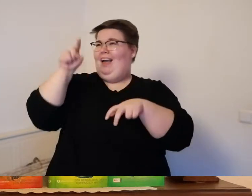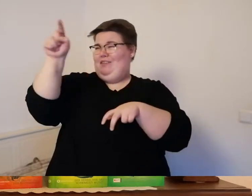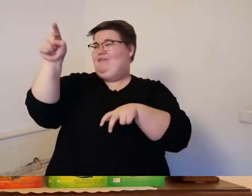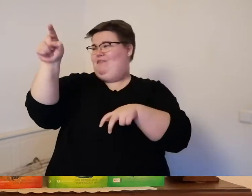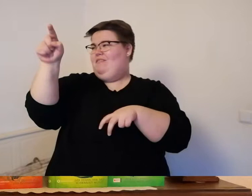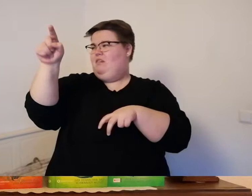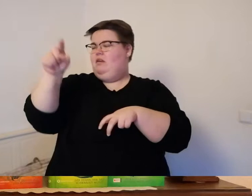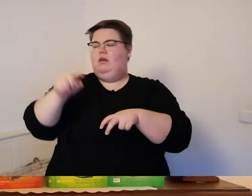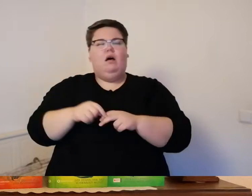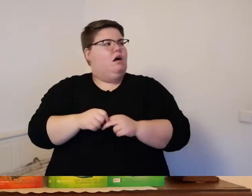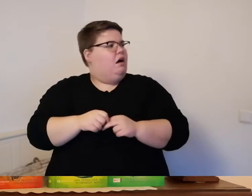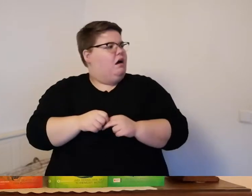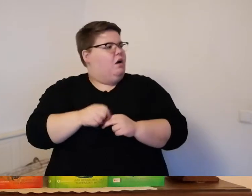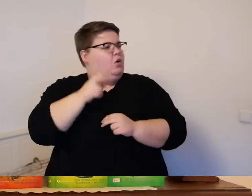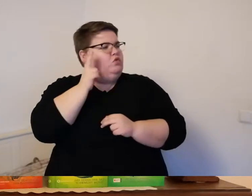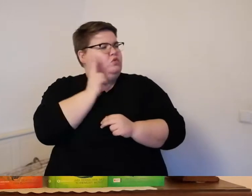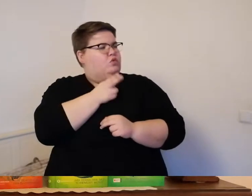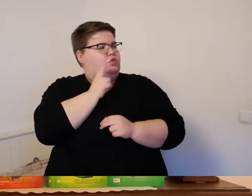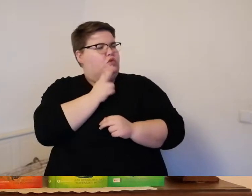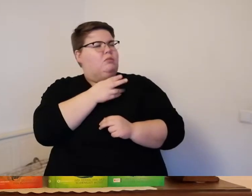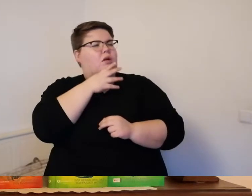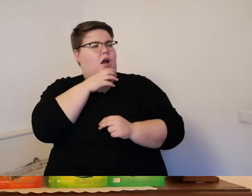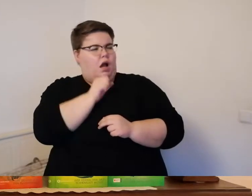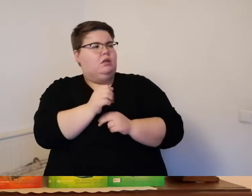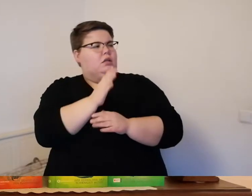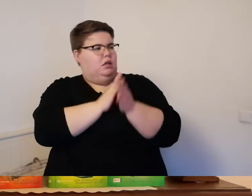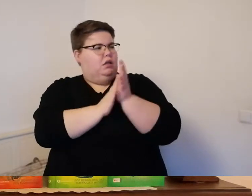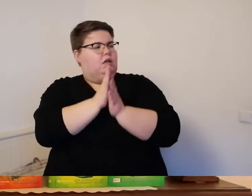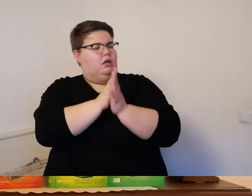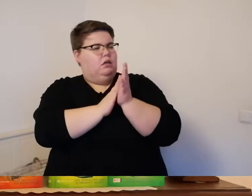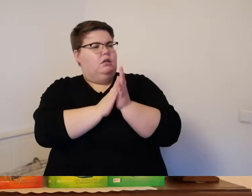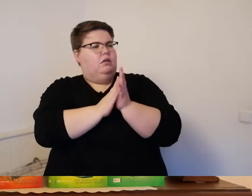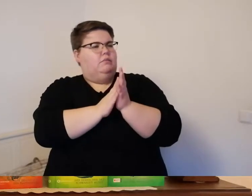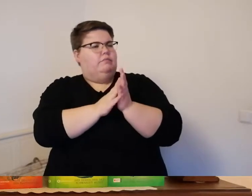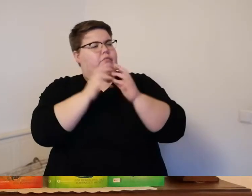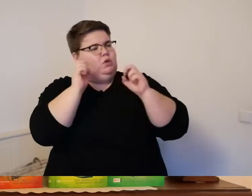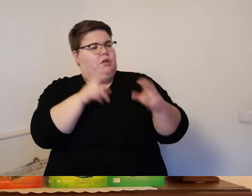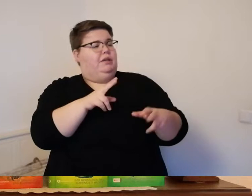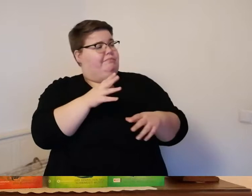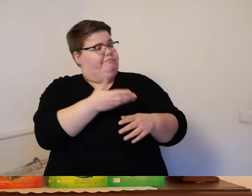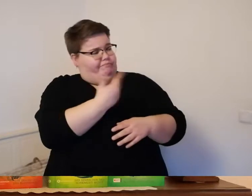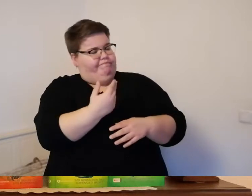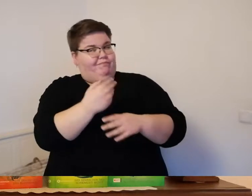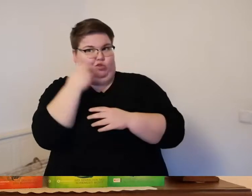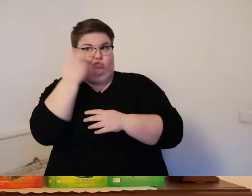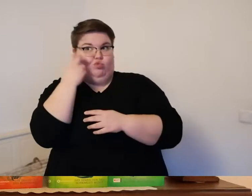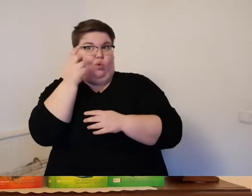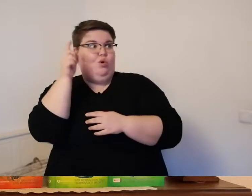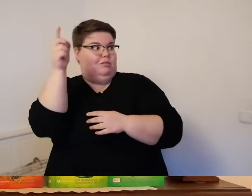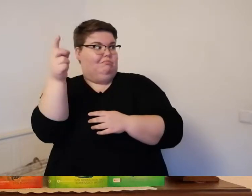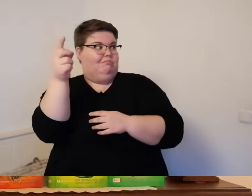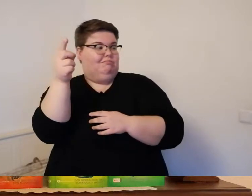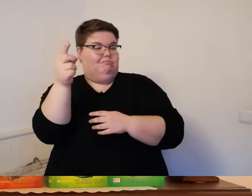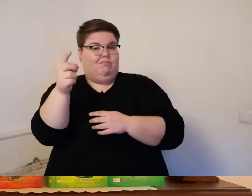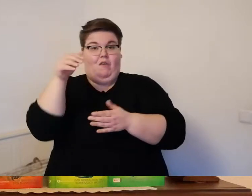worte von des einsiedlers nun auch wieder ein eric nickte dann suchen wir dort die beiden jungen liefen auf den berg zu